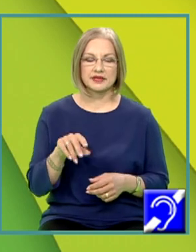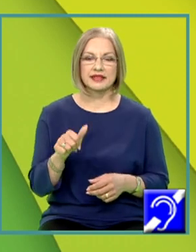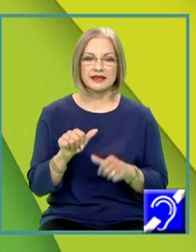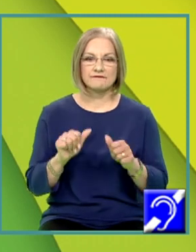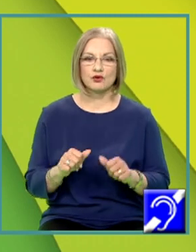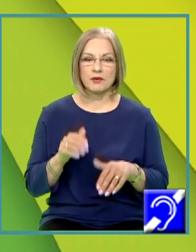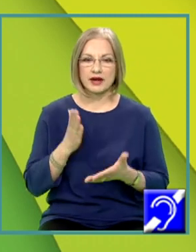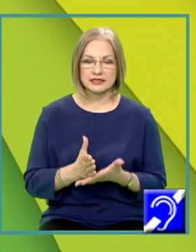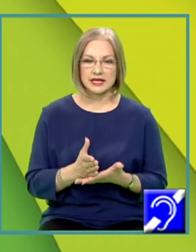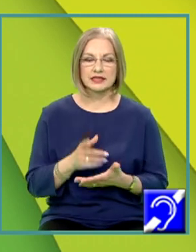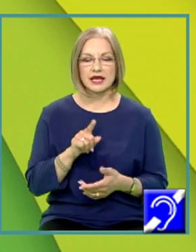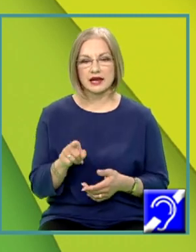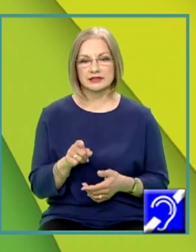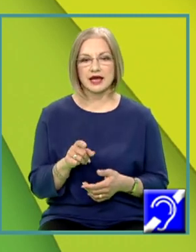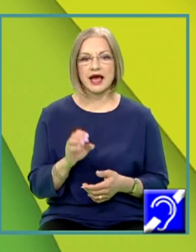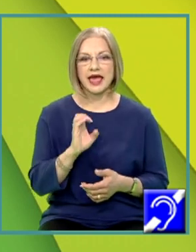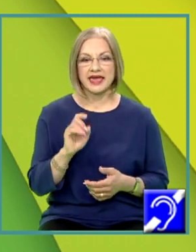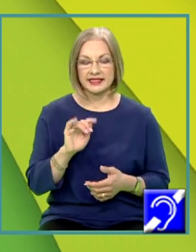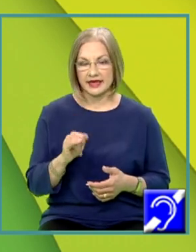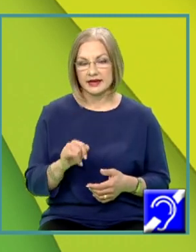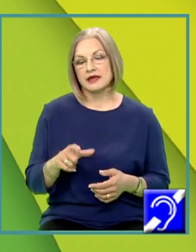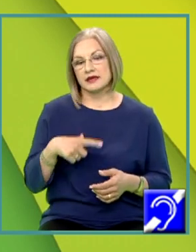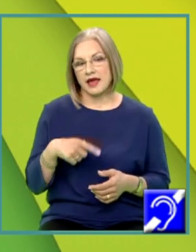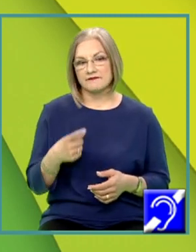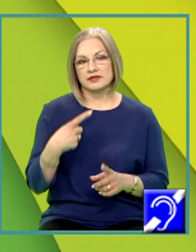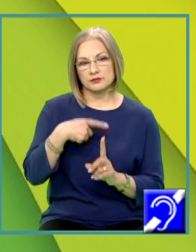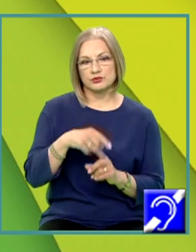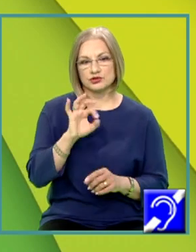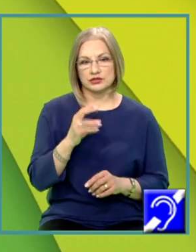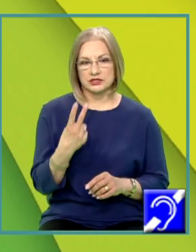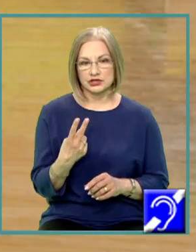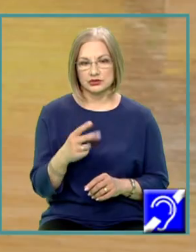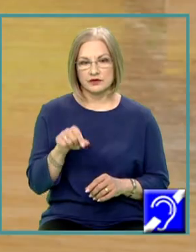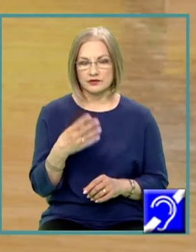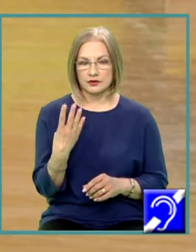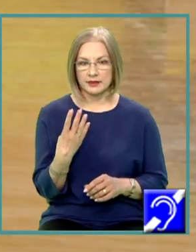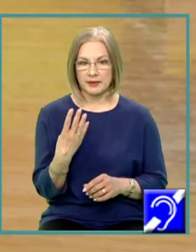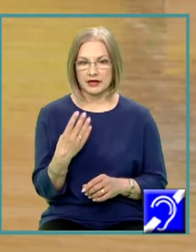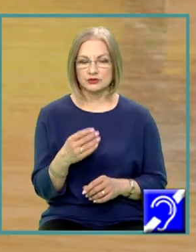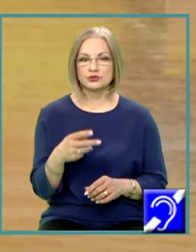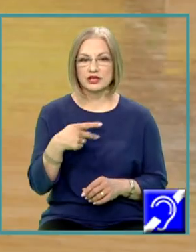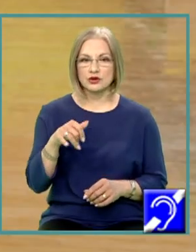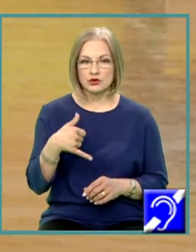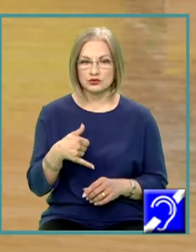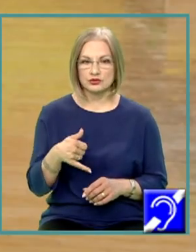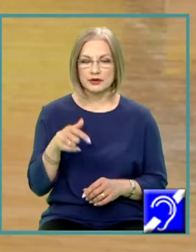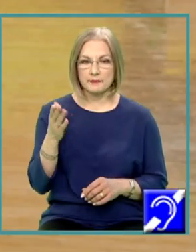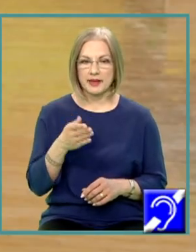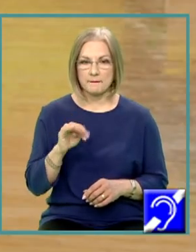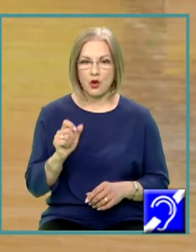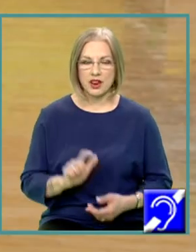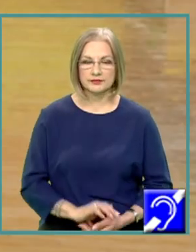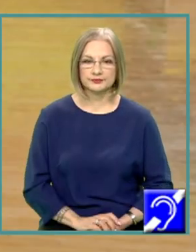formare standard a etenei ca fiind plus 52,4 kJ per mol.